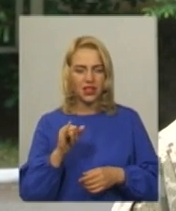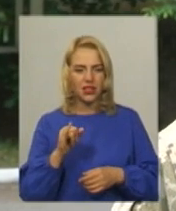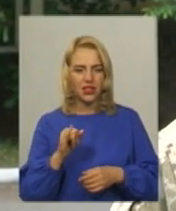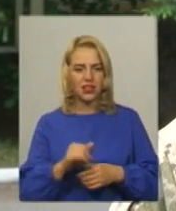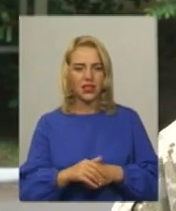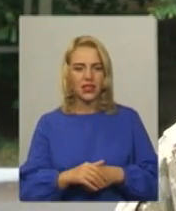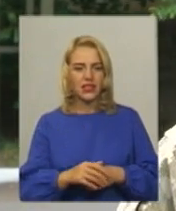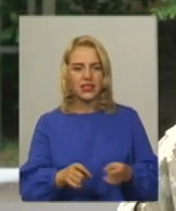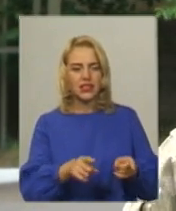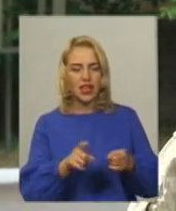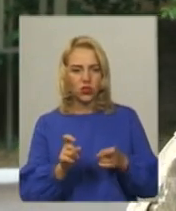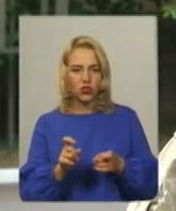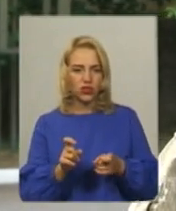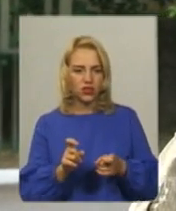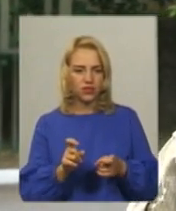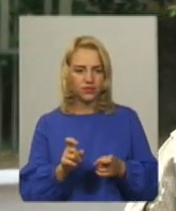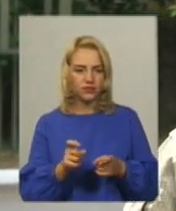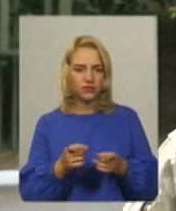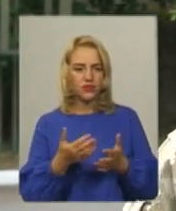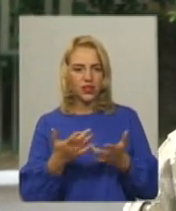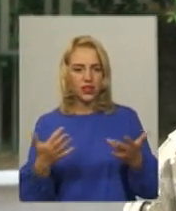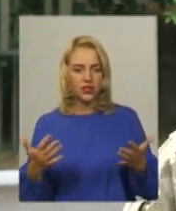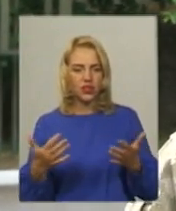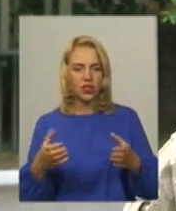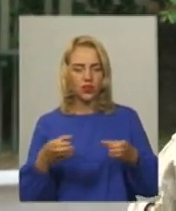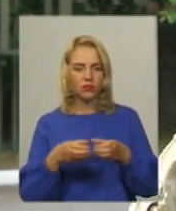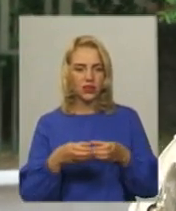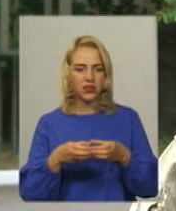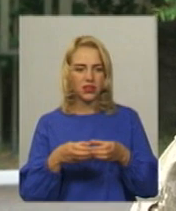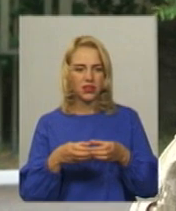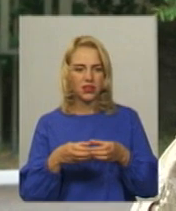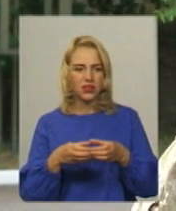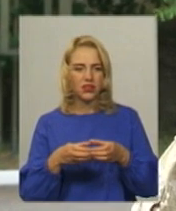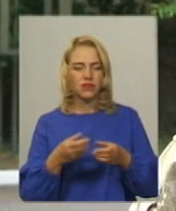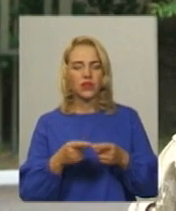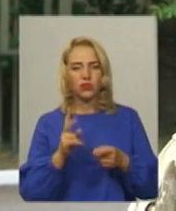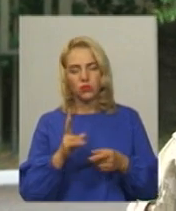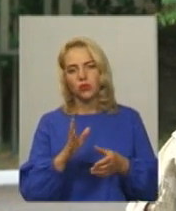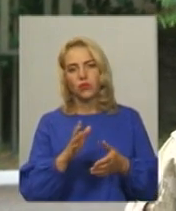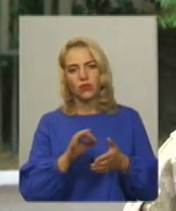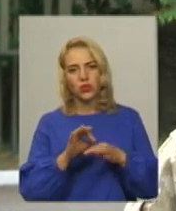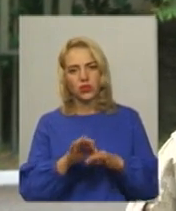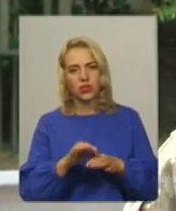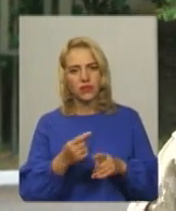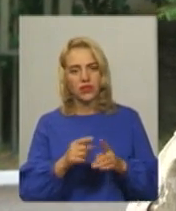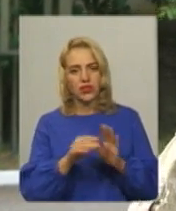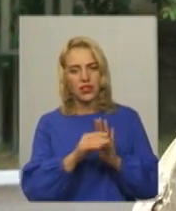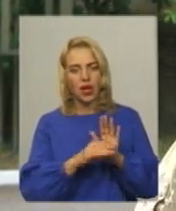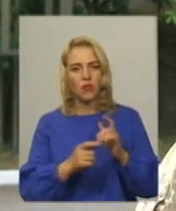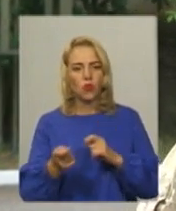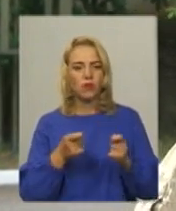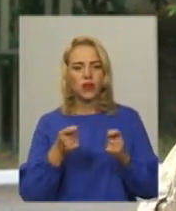інші командно-штабні заняття, які будуть проходити в системі управління